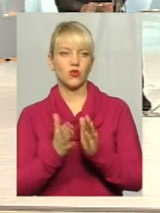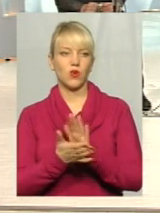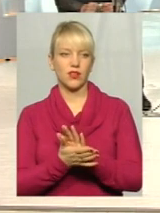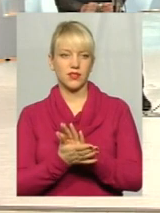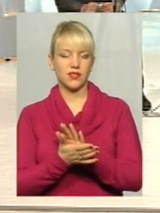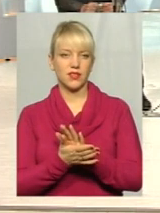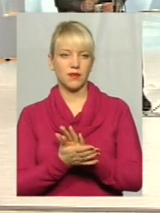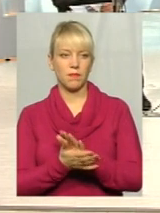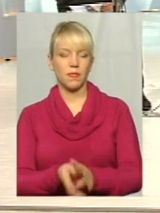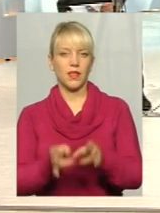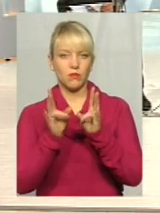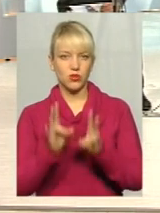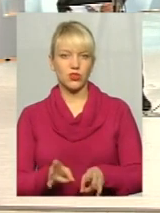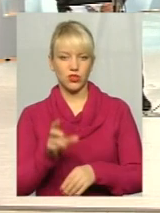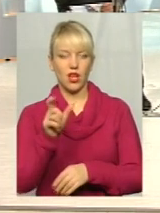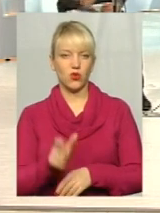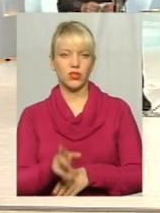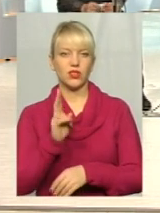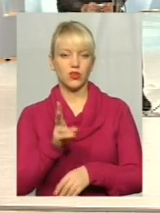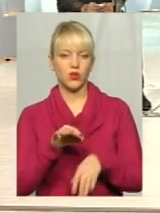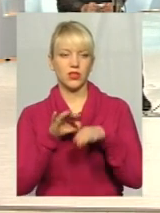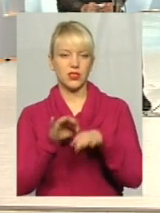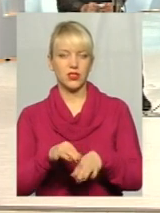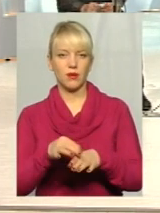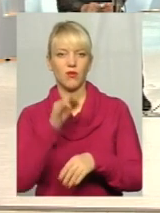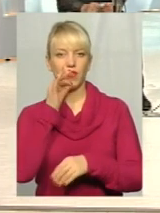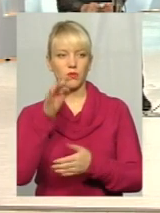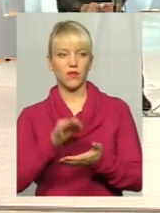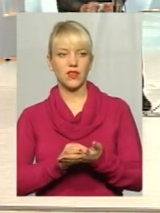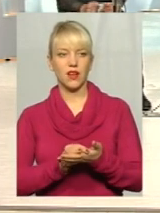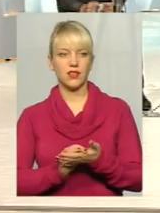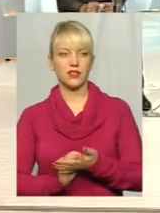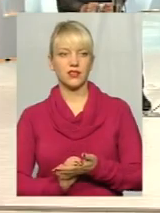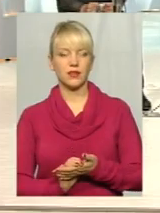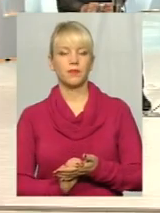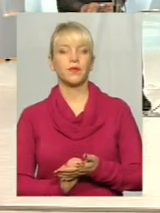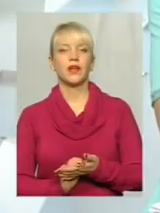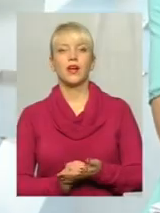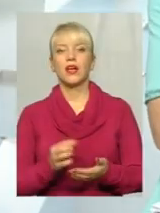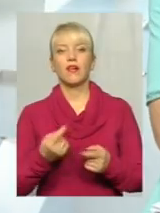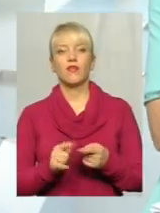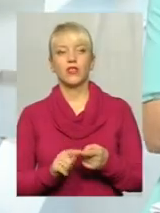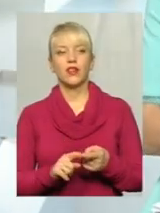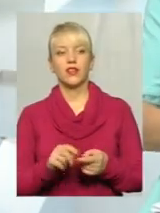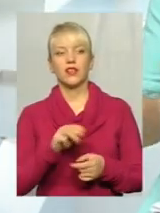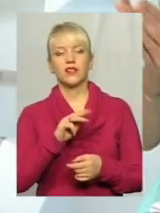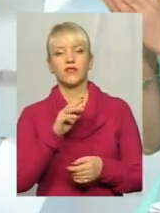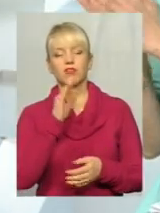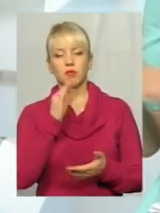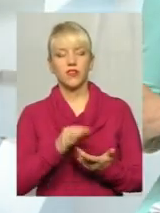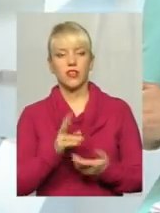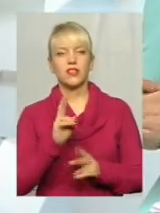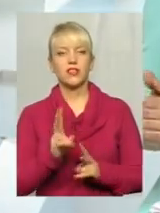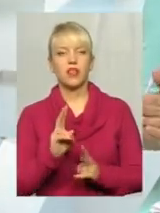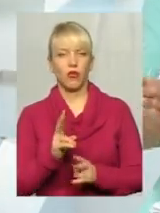постраждає людина, хто нестиме відповідальність? Вона на жакові, на